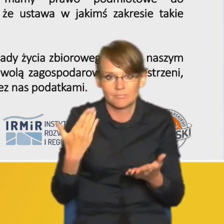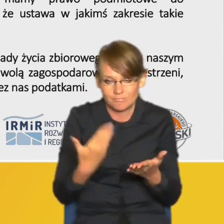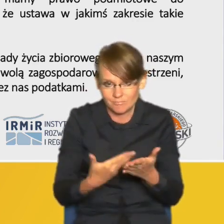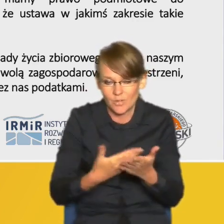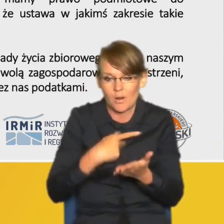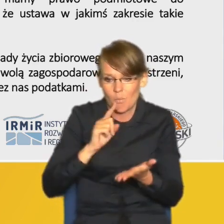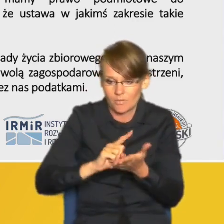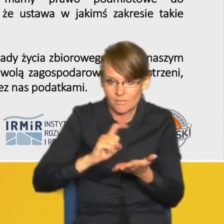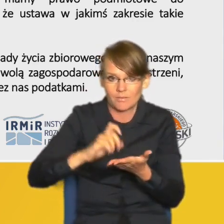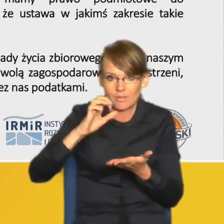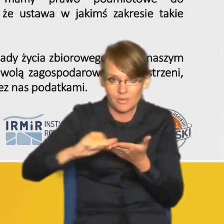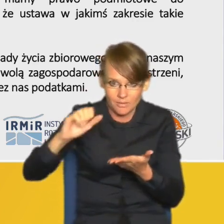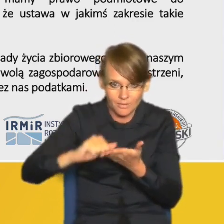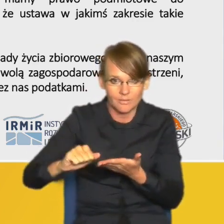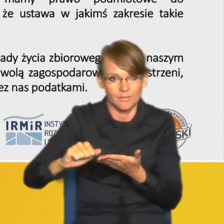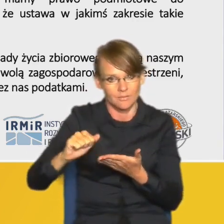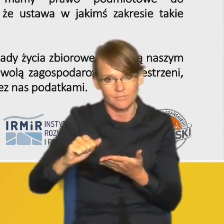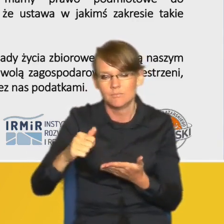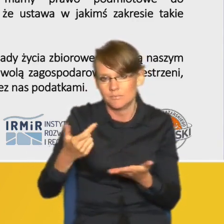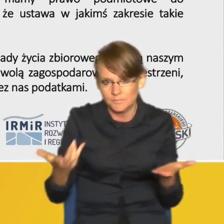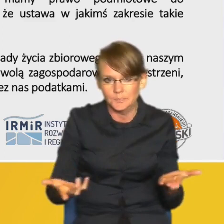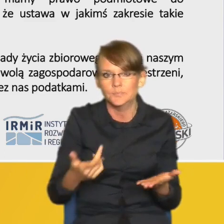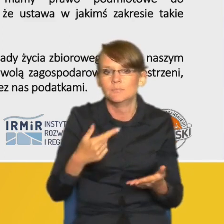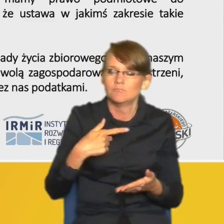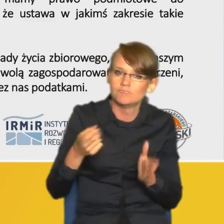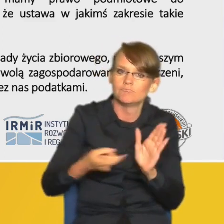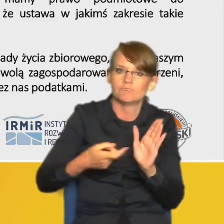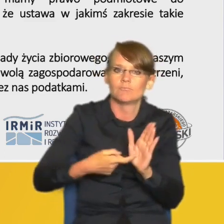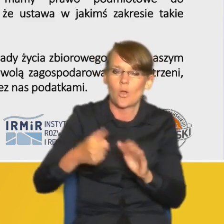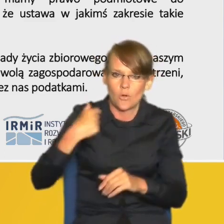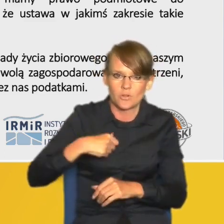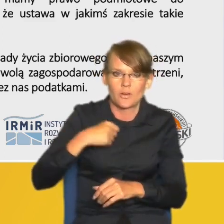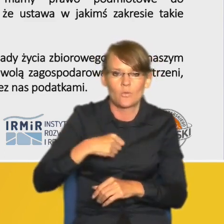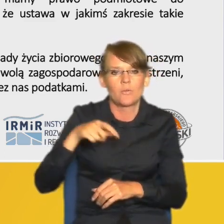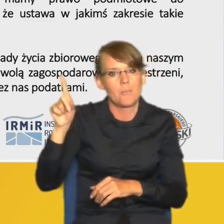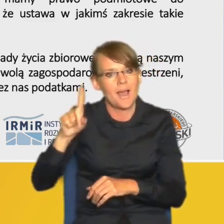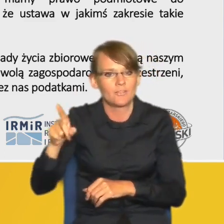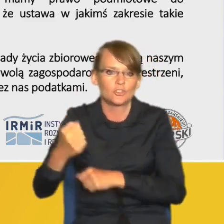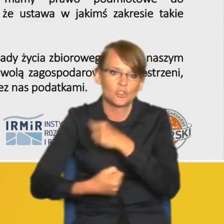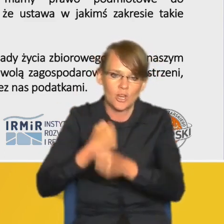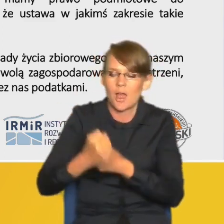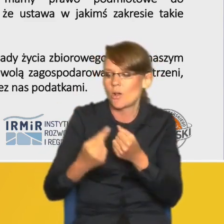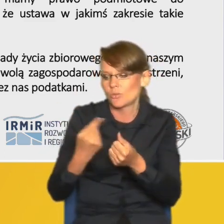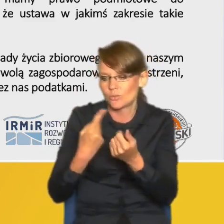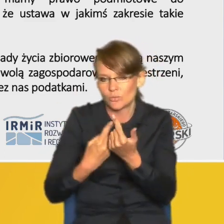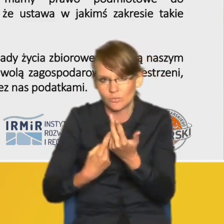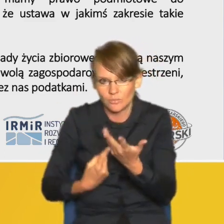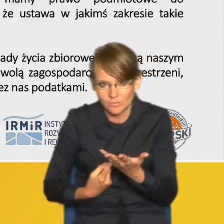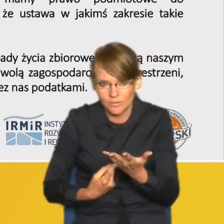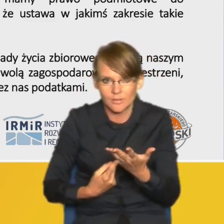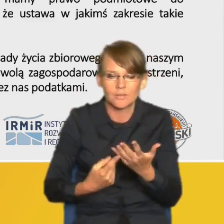płaconych podatków należy oczekiwać określonego zakresu działania przez państwo które które